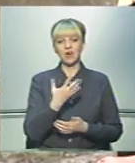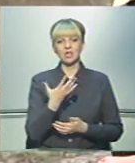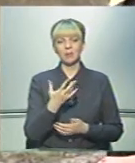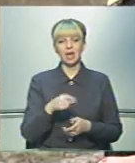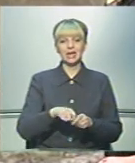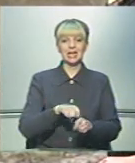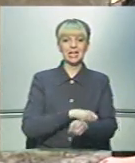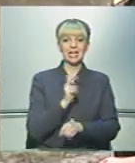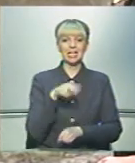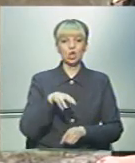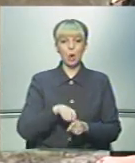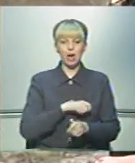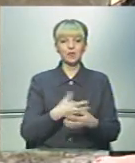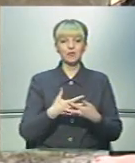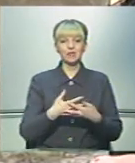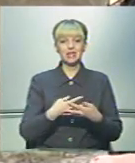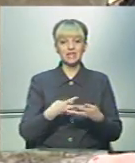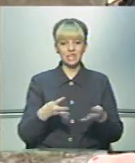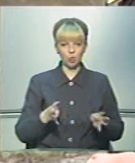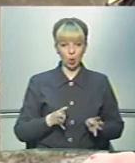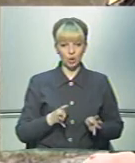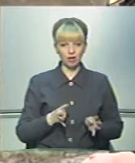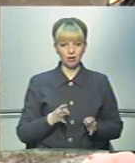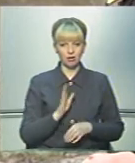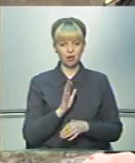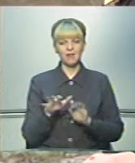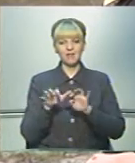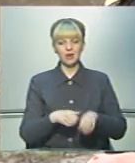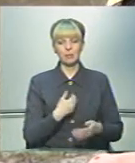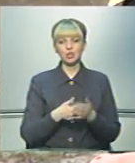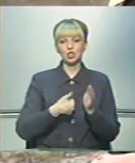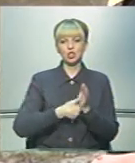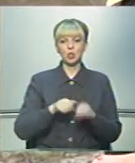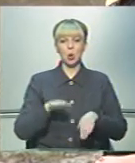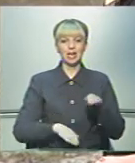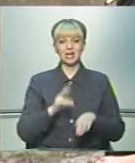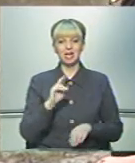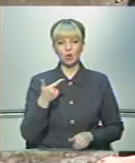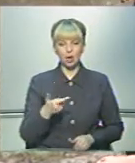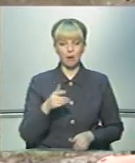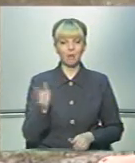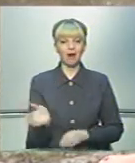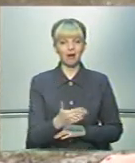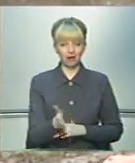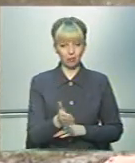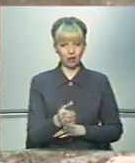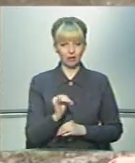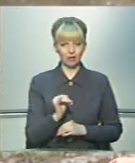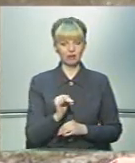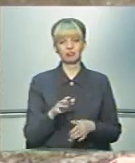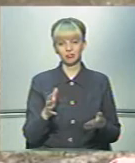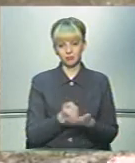кілометрів сіток. Вилучено близько 600 кілограм риби і